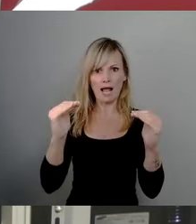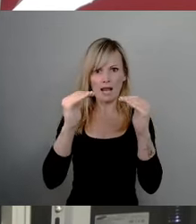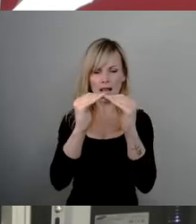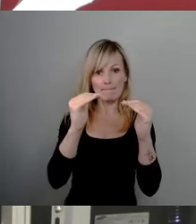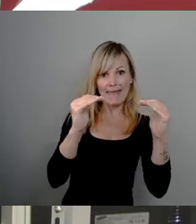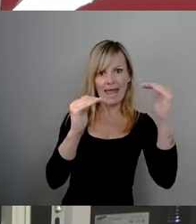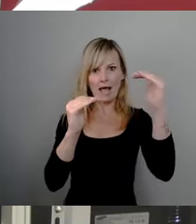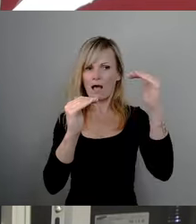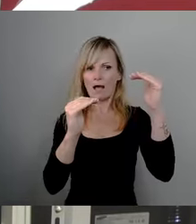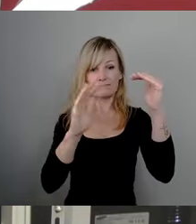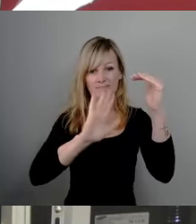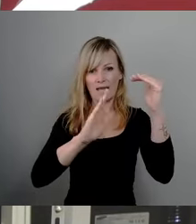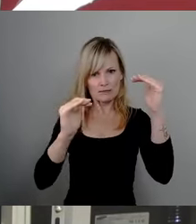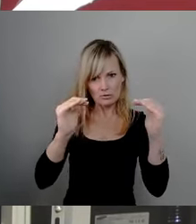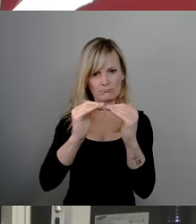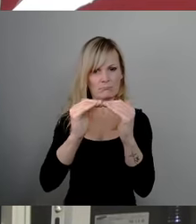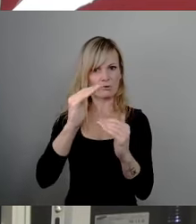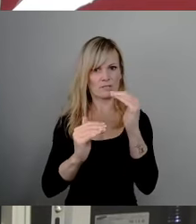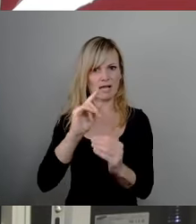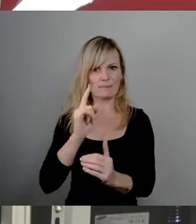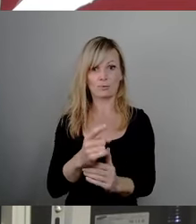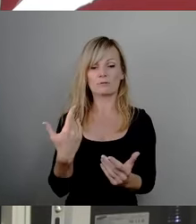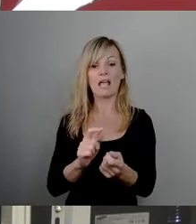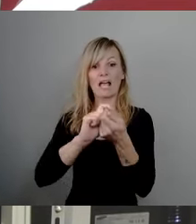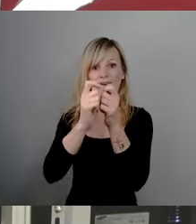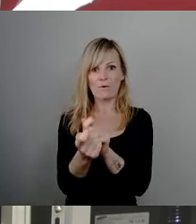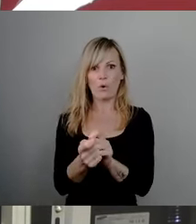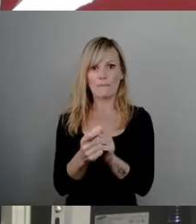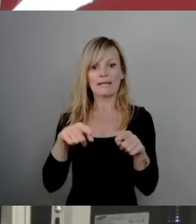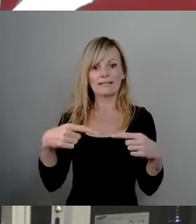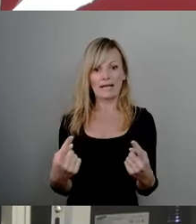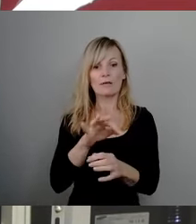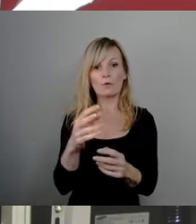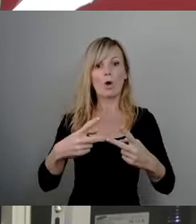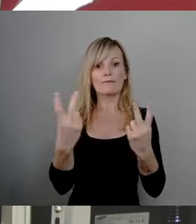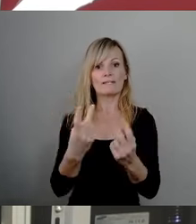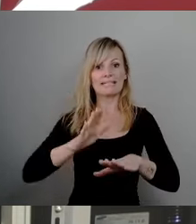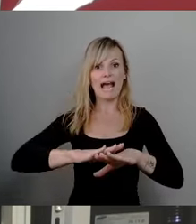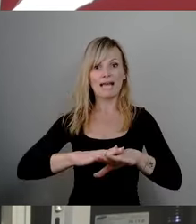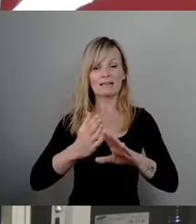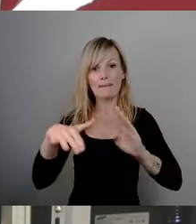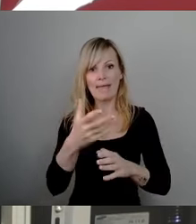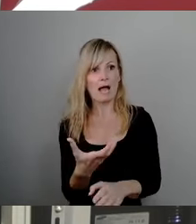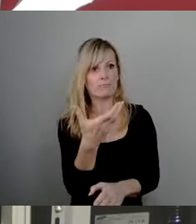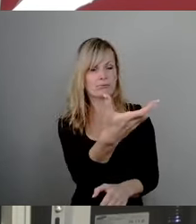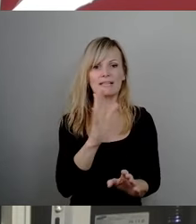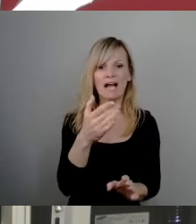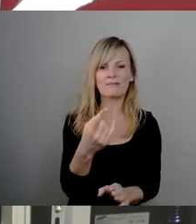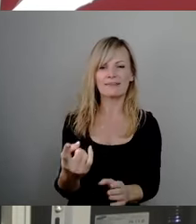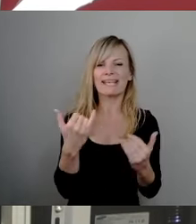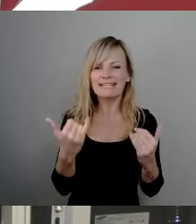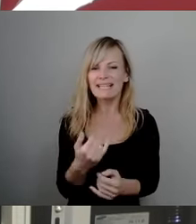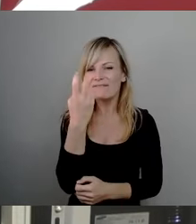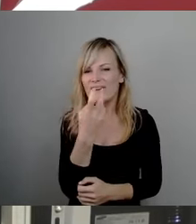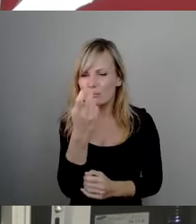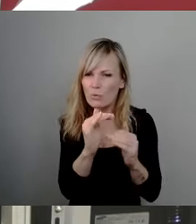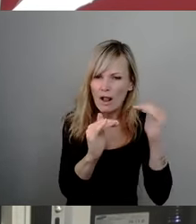sondern nach der Reform, sagen auch alle Politiker, darf am Ende für die öffentliche Hand nicht mehr rauskommen. Das, was hier versucht wird, im Zweifel bedeutet